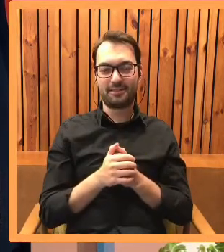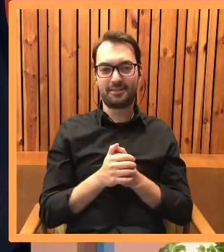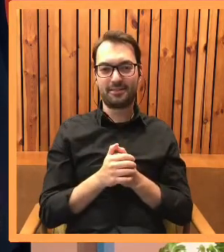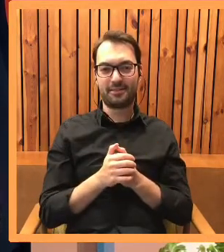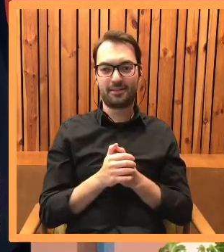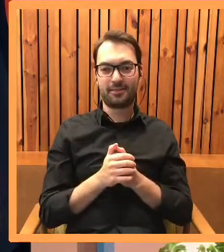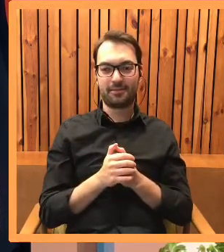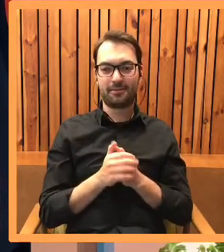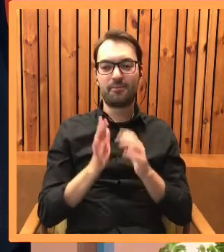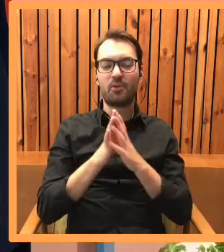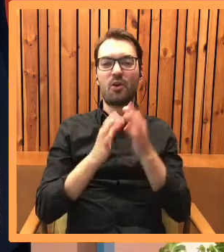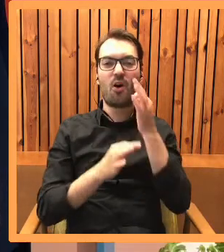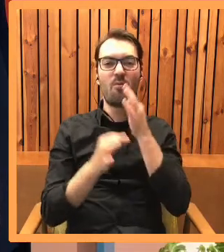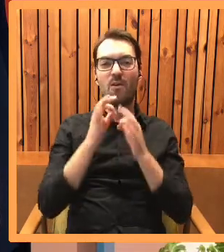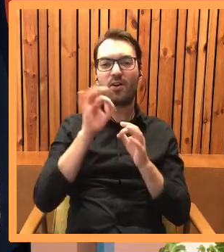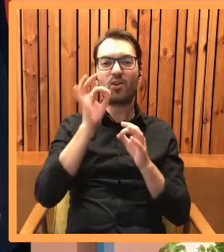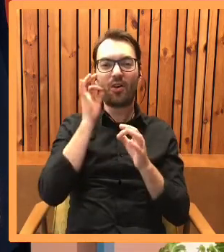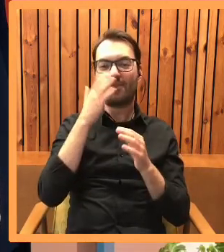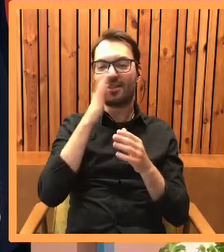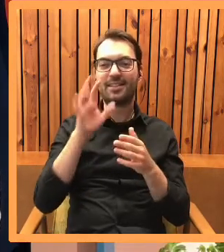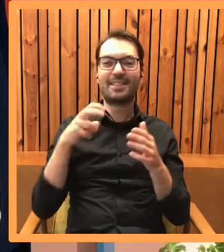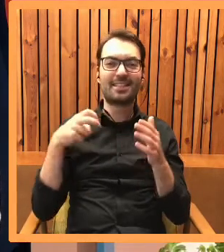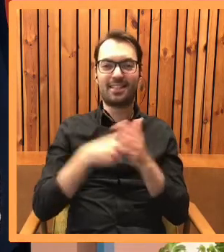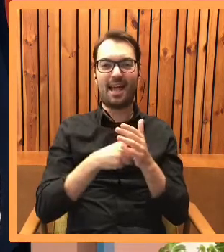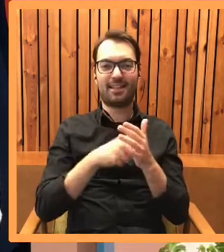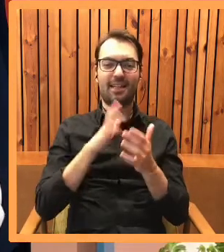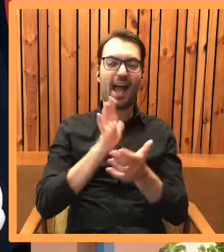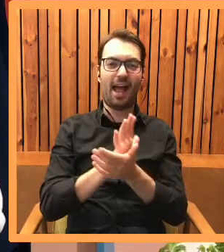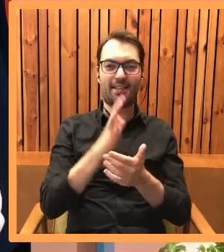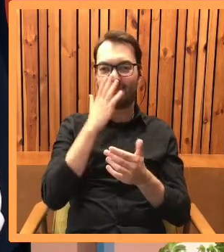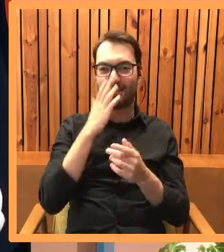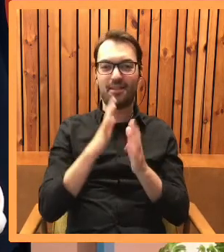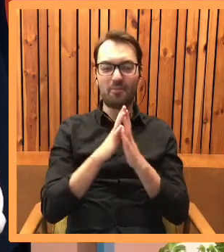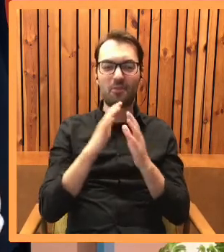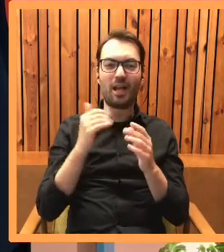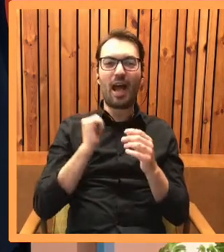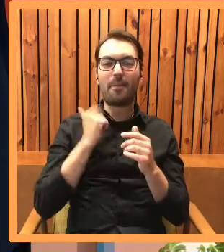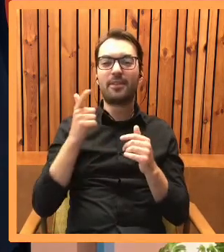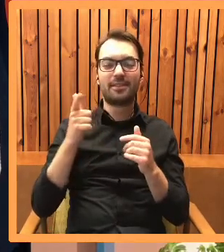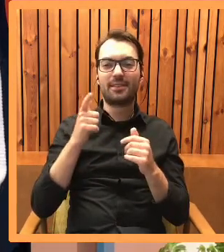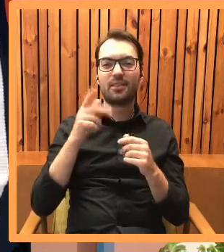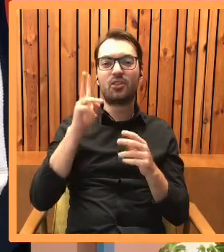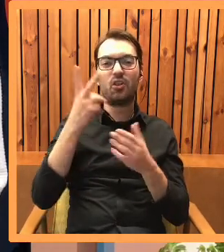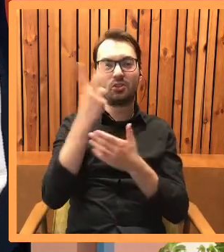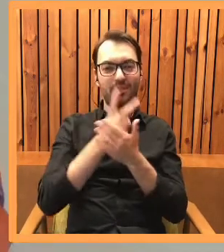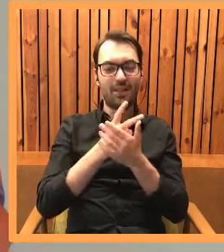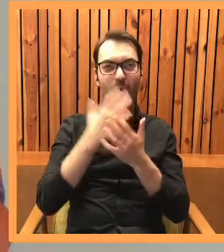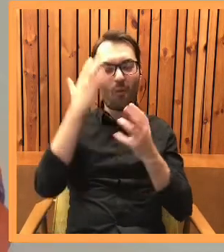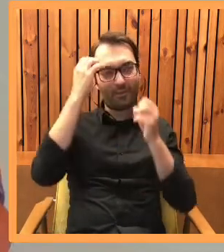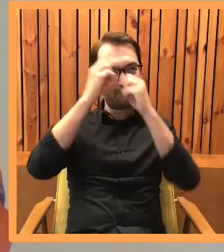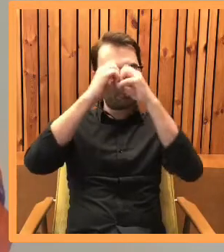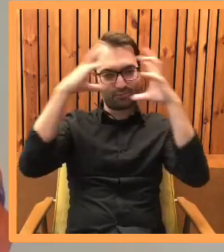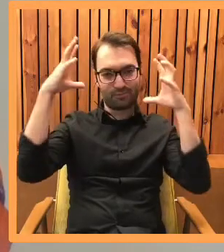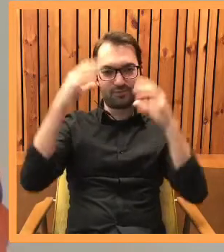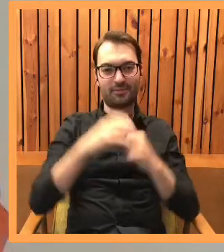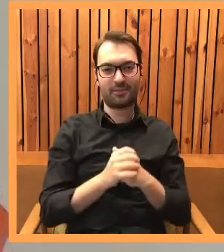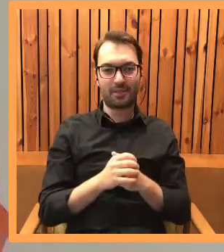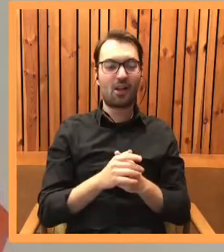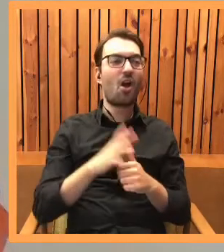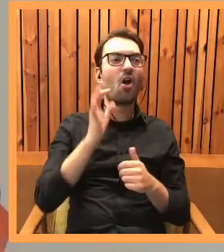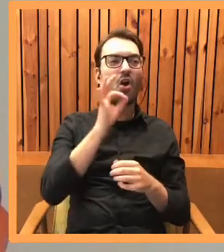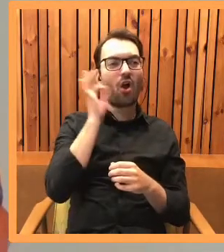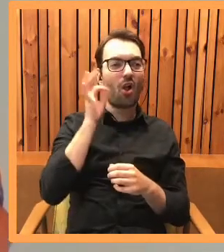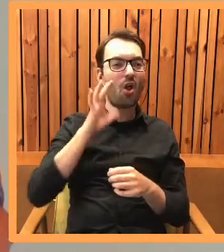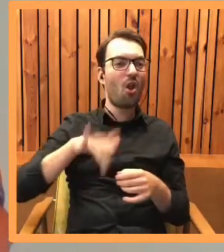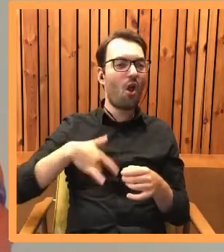Powiedzmy jeszcze trochę o jego takich cechach charakterystycznych, żeby czytelnik mógł go sobie jeszcze mocniej niż dotychczas wyobrazić. Kot Lord